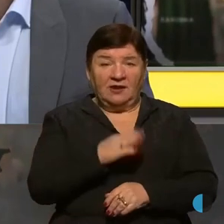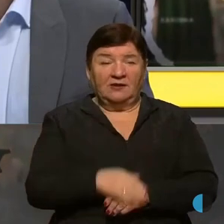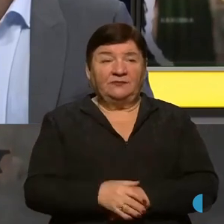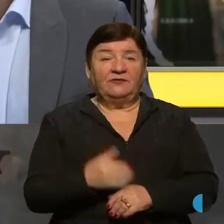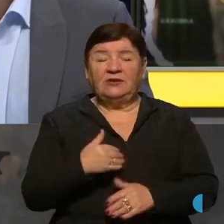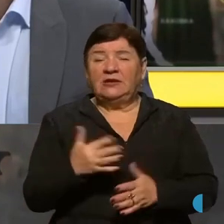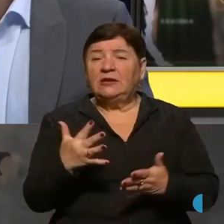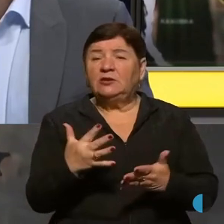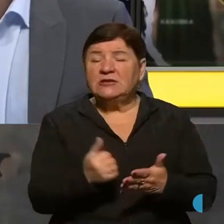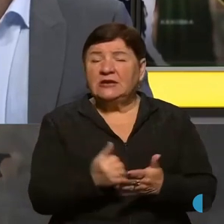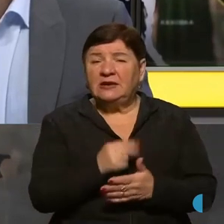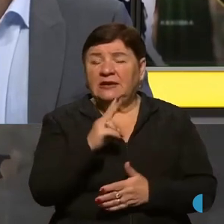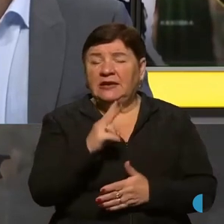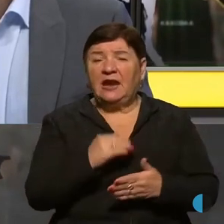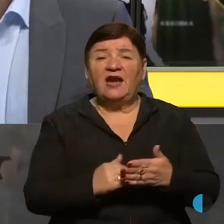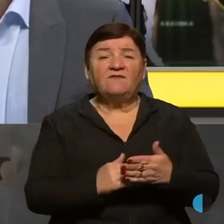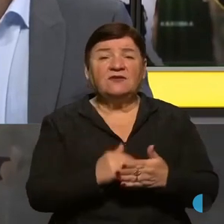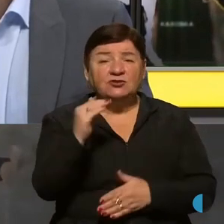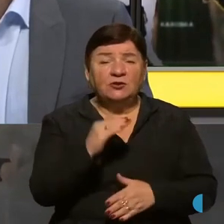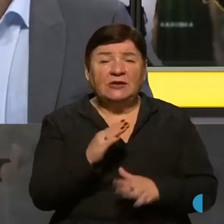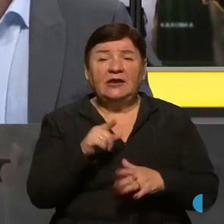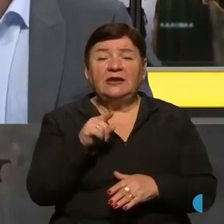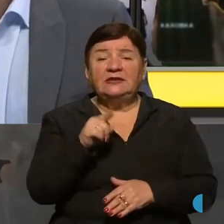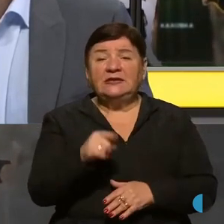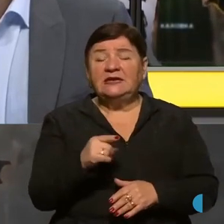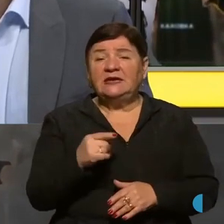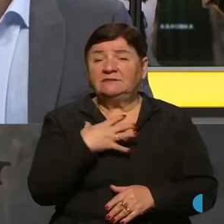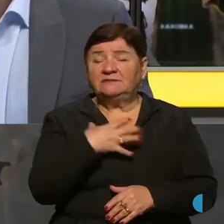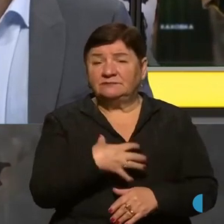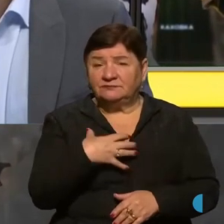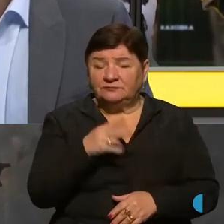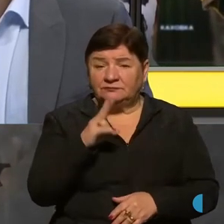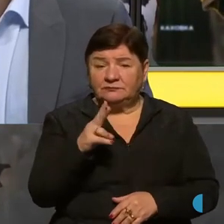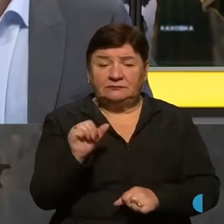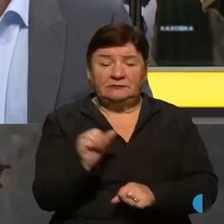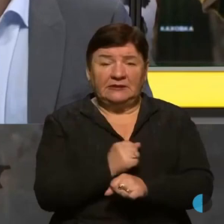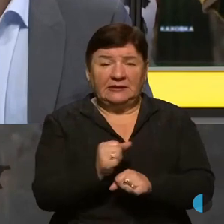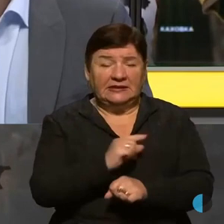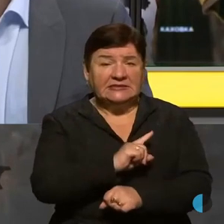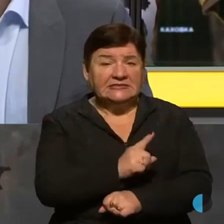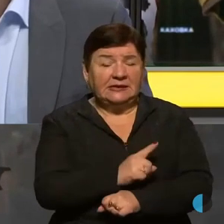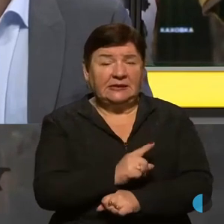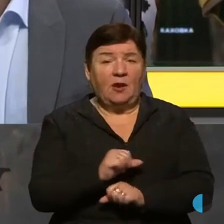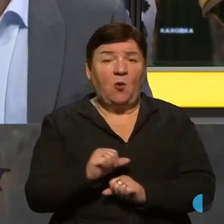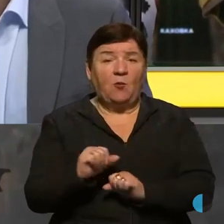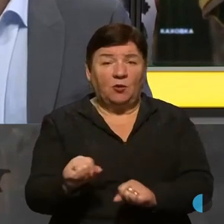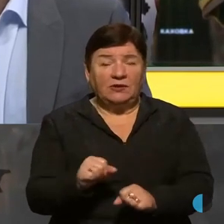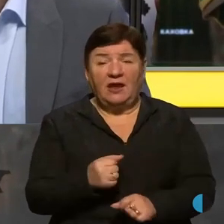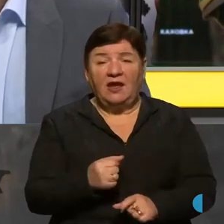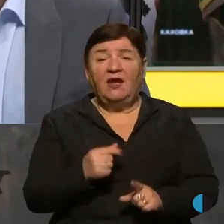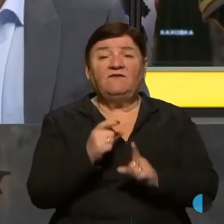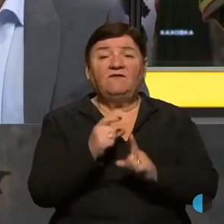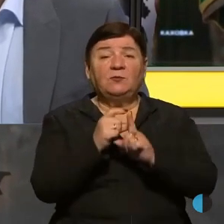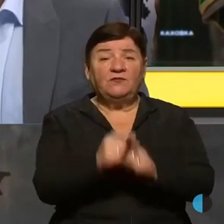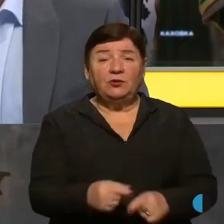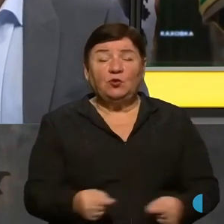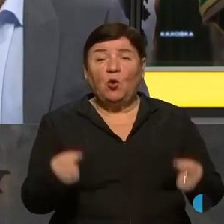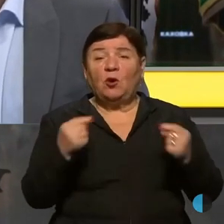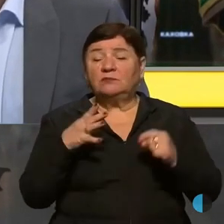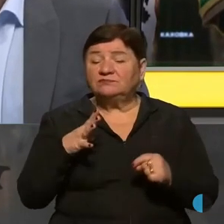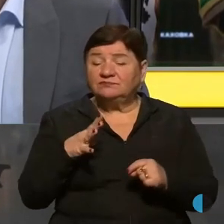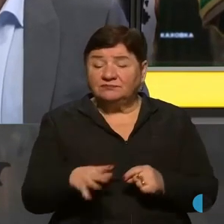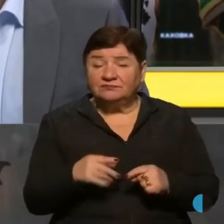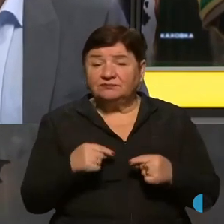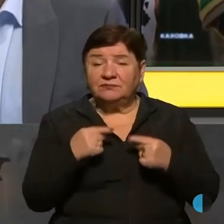не досягли ніяких висот, тих стратегічних, за які боролися сили оборони, відповідно, змусивши його